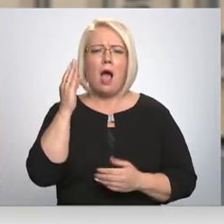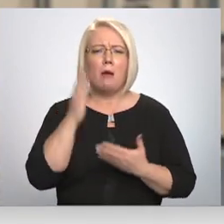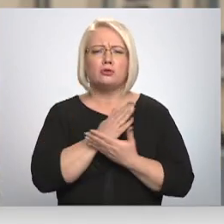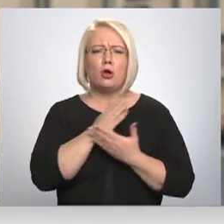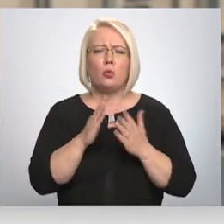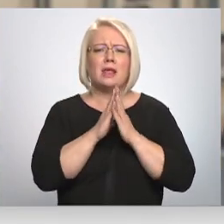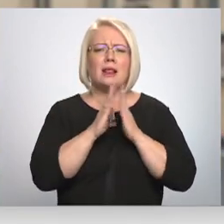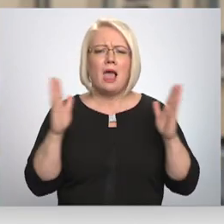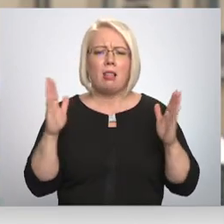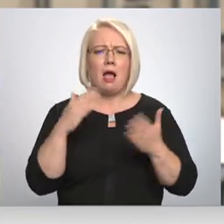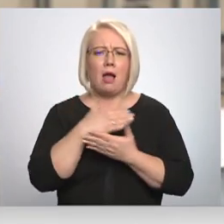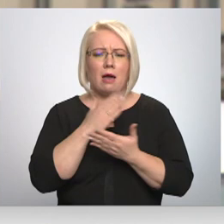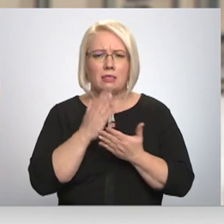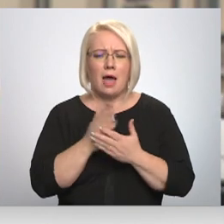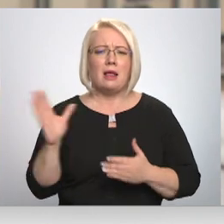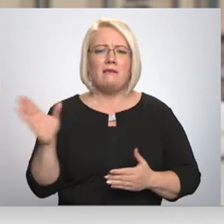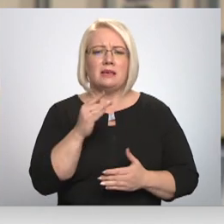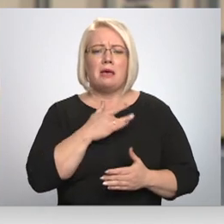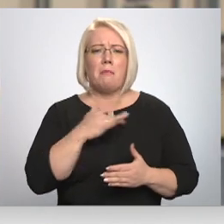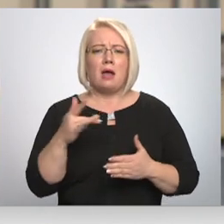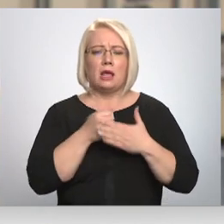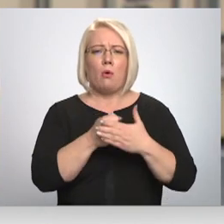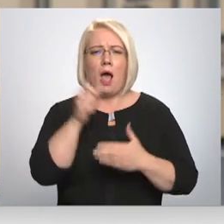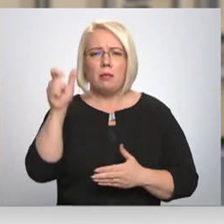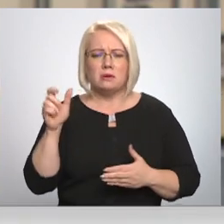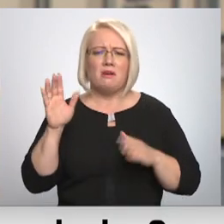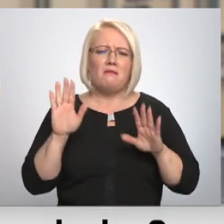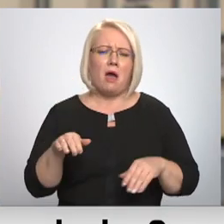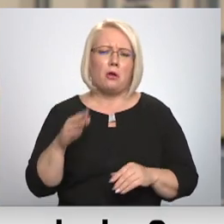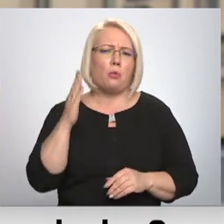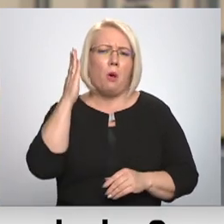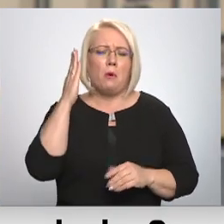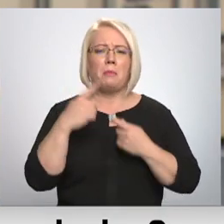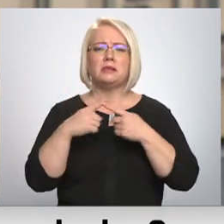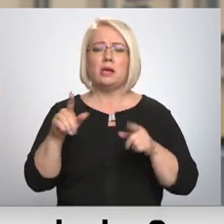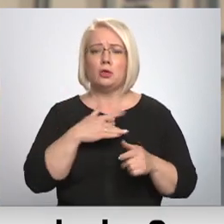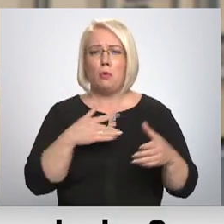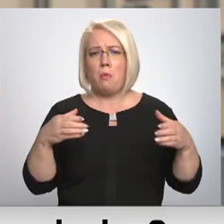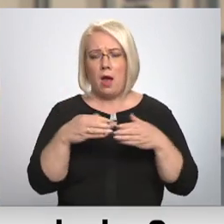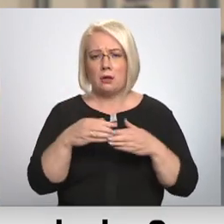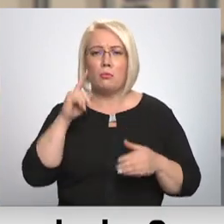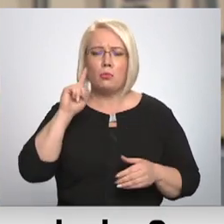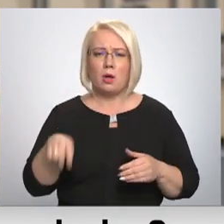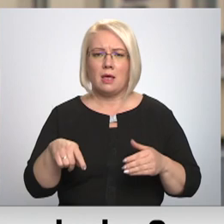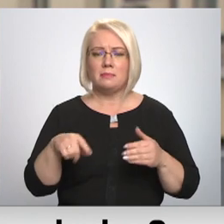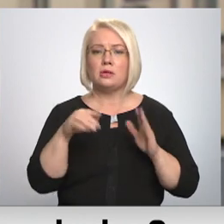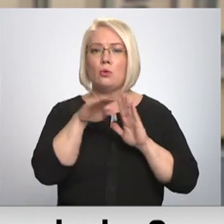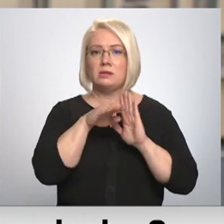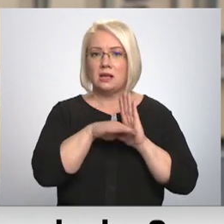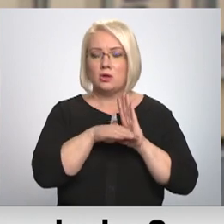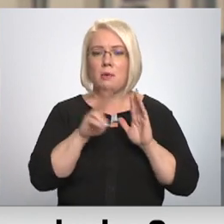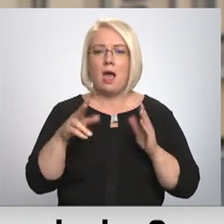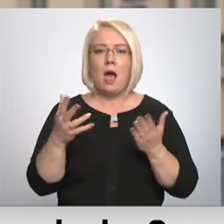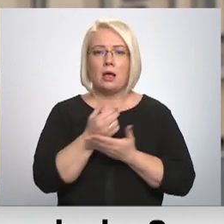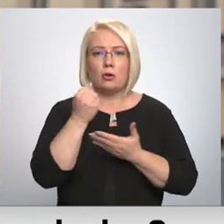atbalstītāju ir gatavi itinviegli nobalsot pa kādu citu partiju, protams, pie nosacījuma, ja viņi atroda un